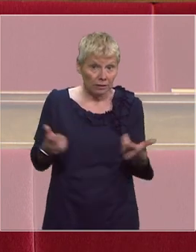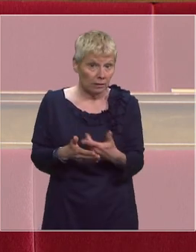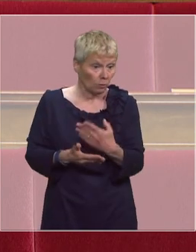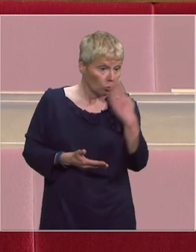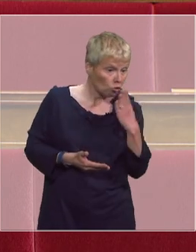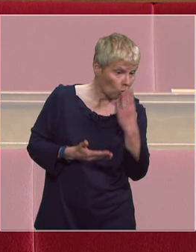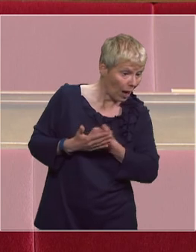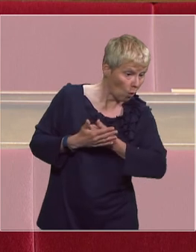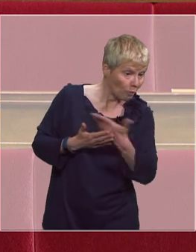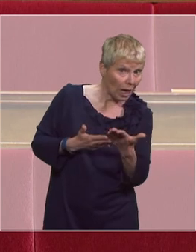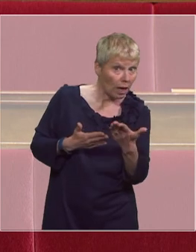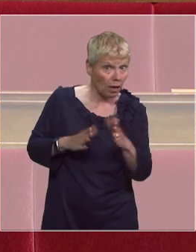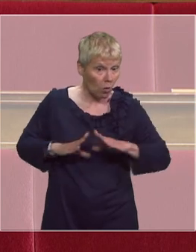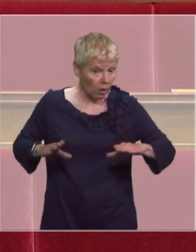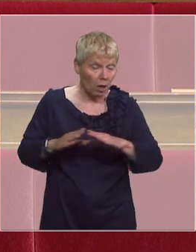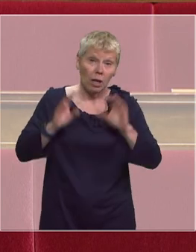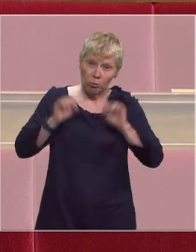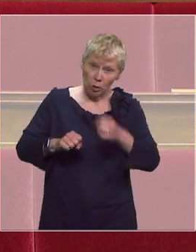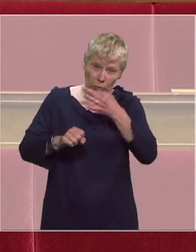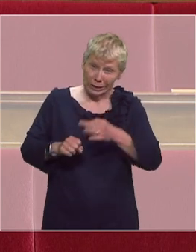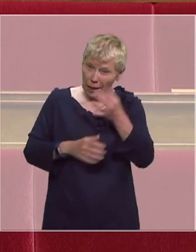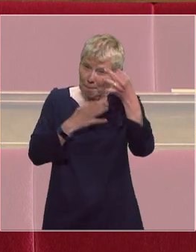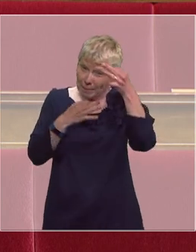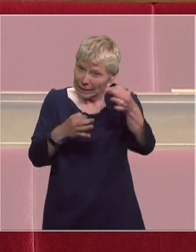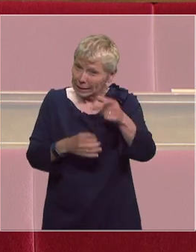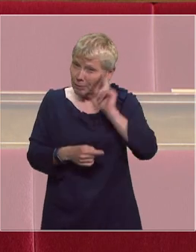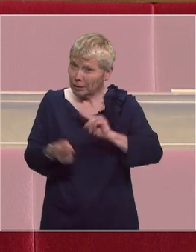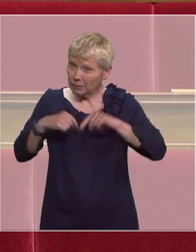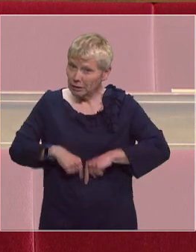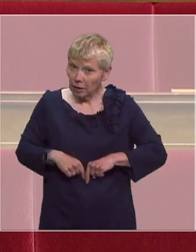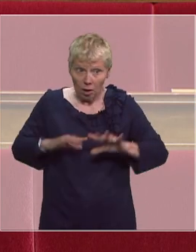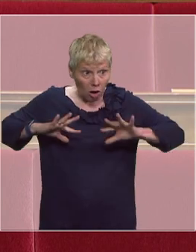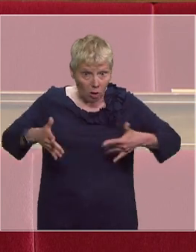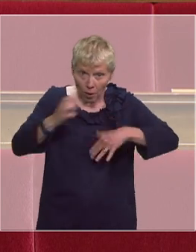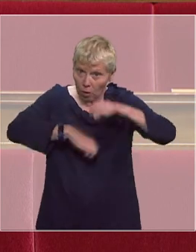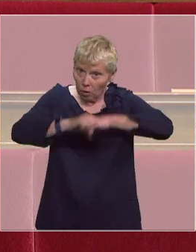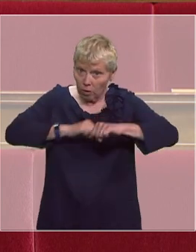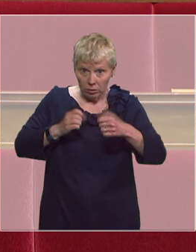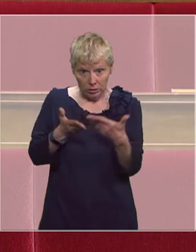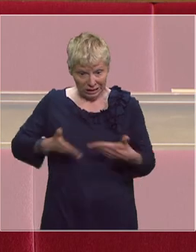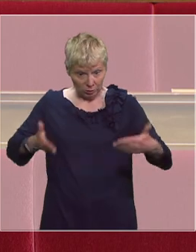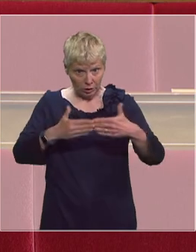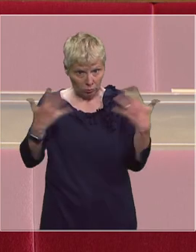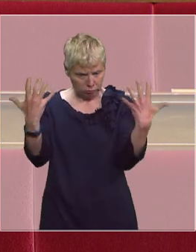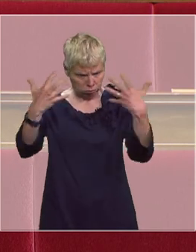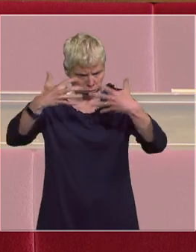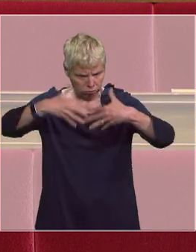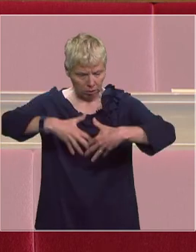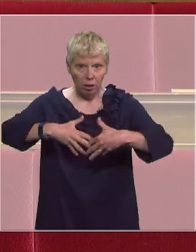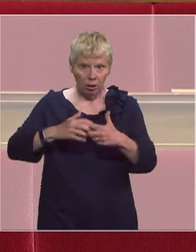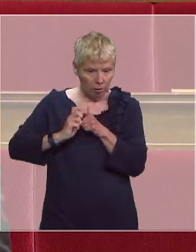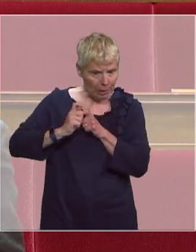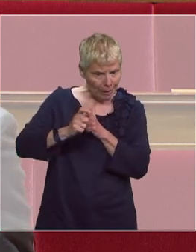exprimés sur le terrain pouvez-vous préciser s'il vous plaît madame la ministre comment on va s'articuler ce dispositif afin d'être rapide et